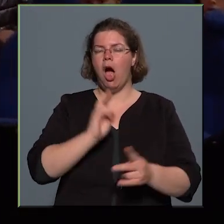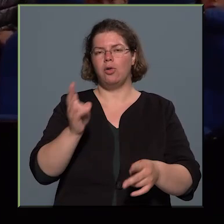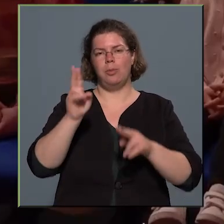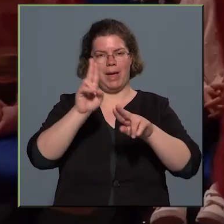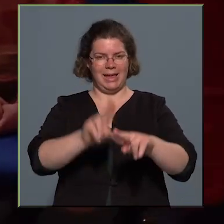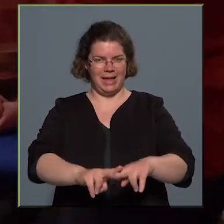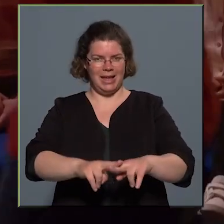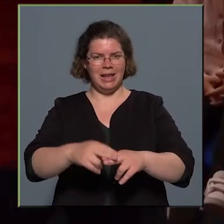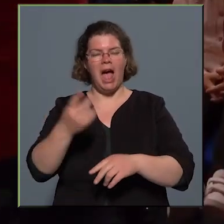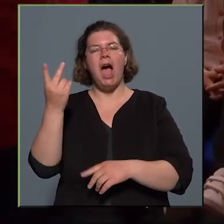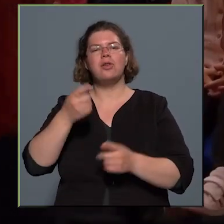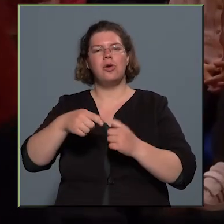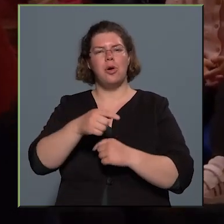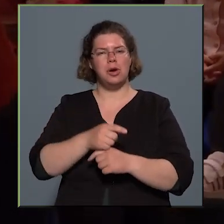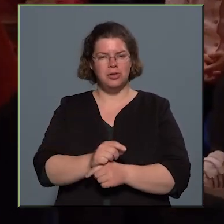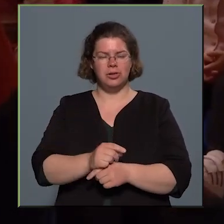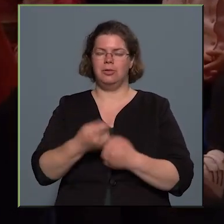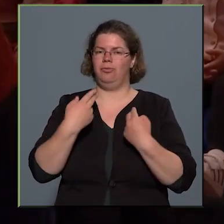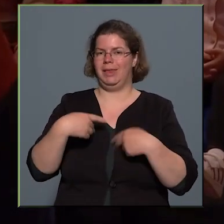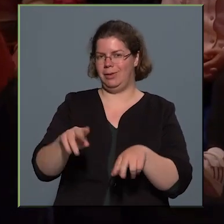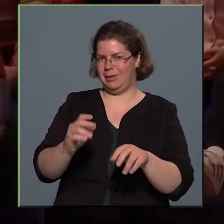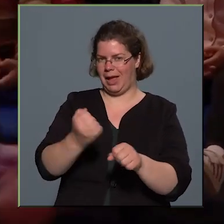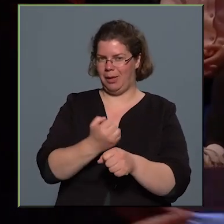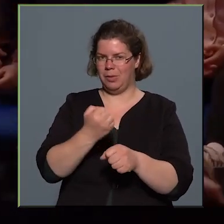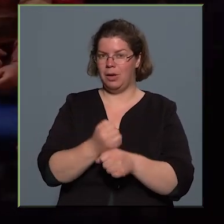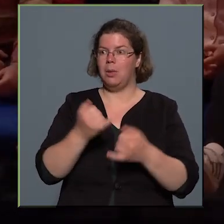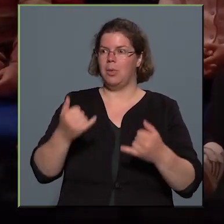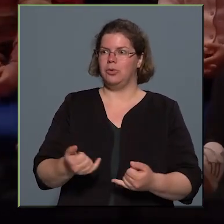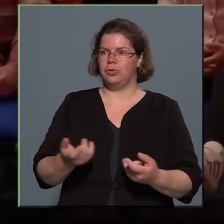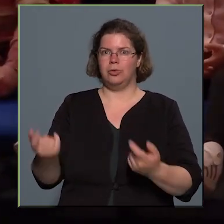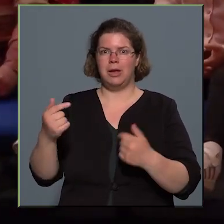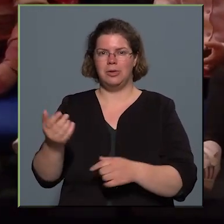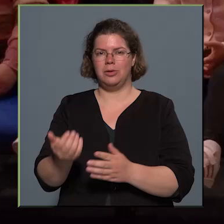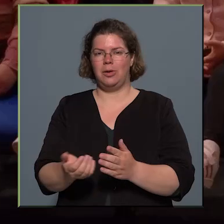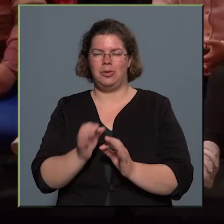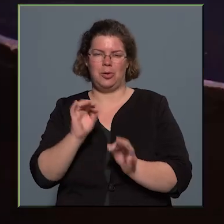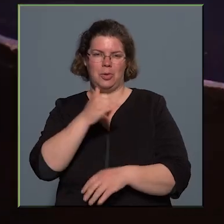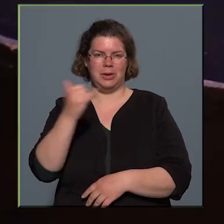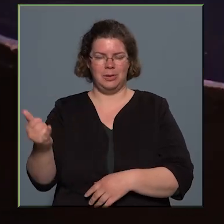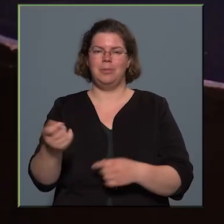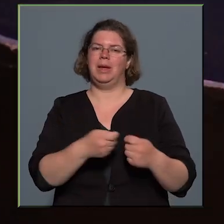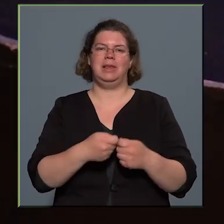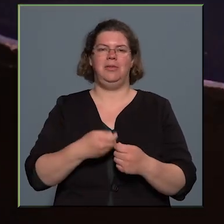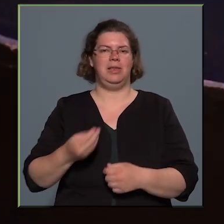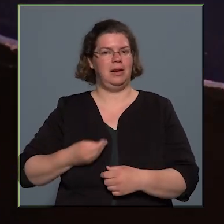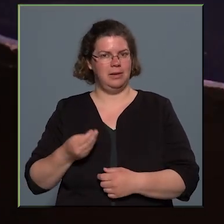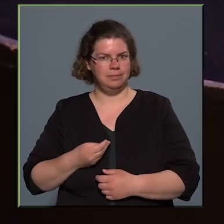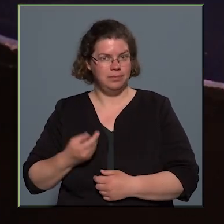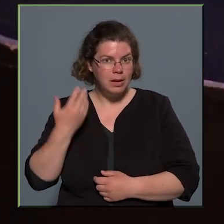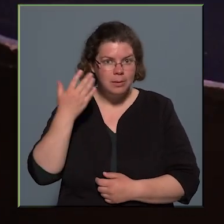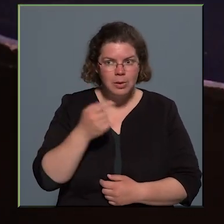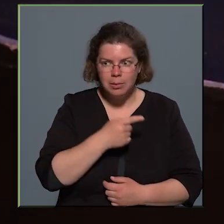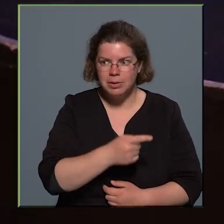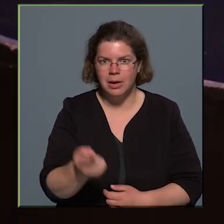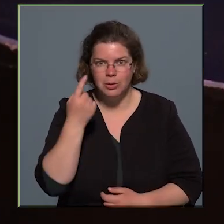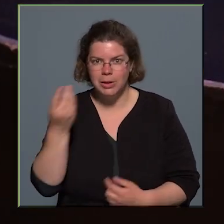viszonozni fogják a munkát, és most, hogy beköszöntött a jó idő, megszervezték az előadást. Azt nem tudom, hogy tudjátok-e, miért vagytok